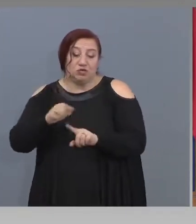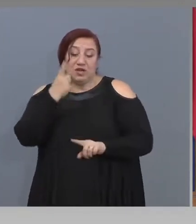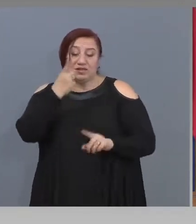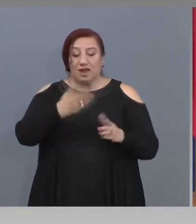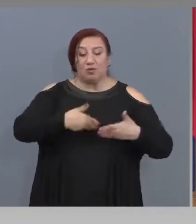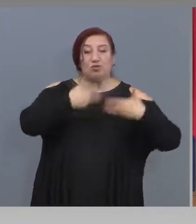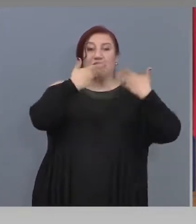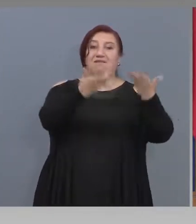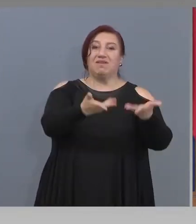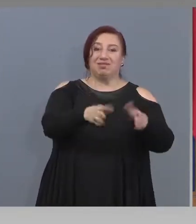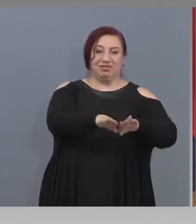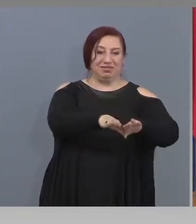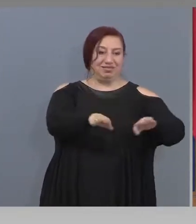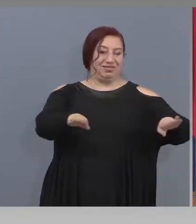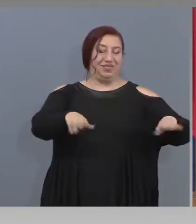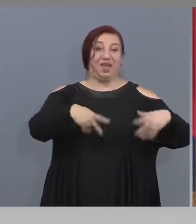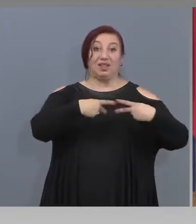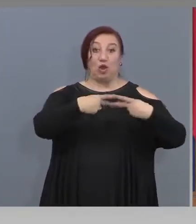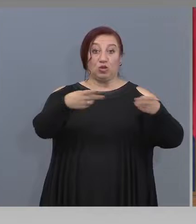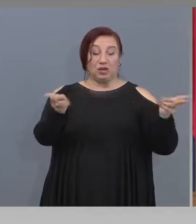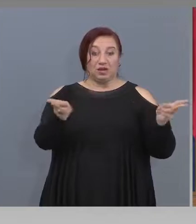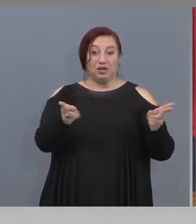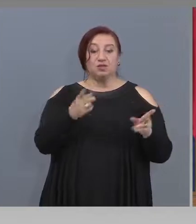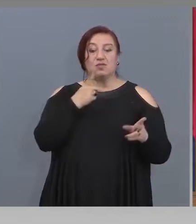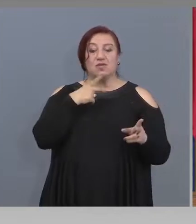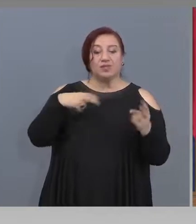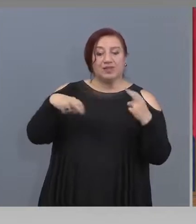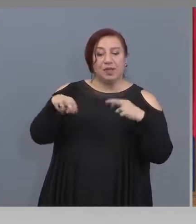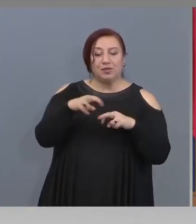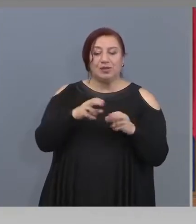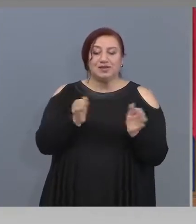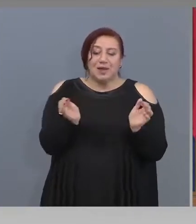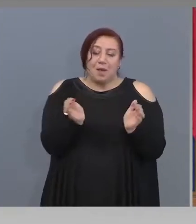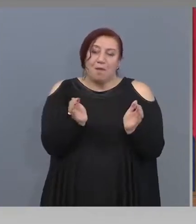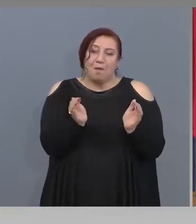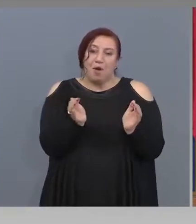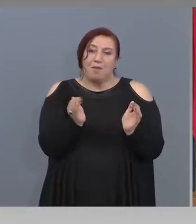началото, за старта, да потърсят по-камерните заглавия.